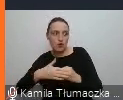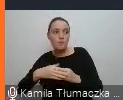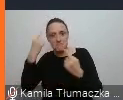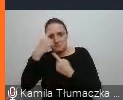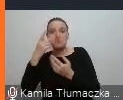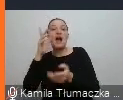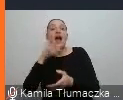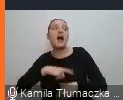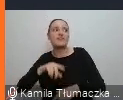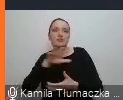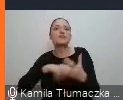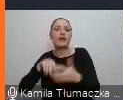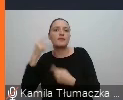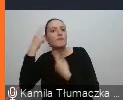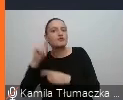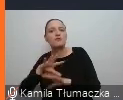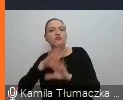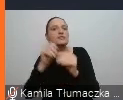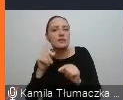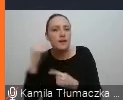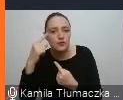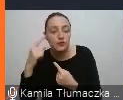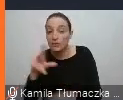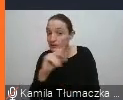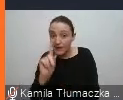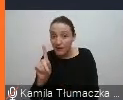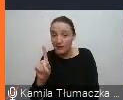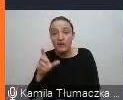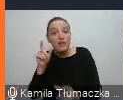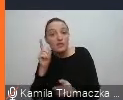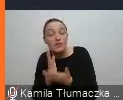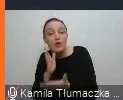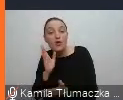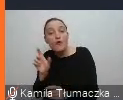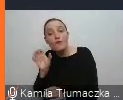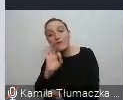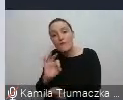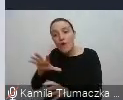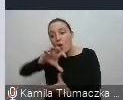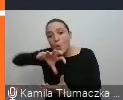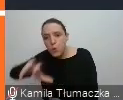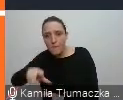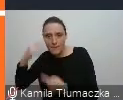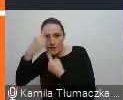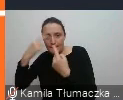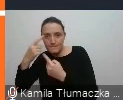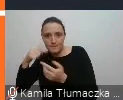myśli świat, a tak nie jest. Tak nie jest i trudno nam się po prostu z takiej bańki wydostać.